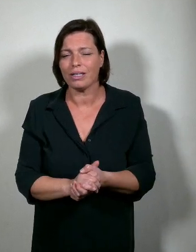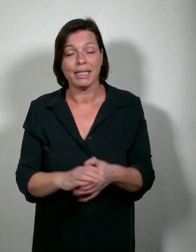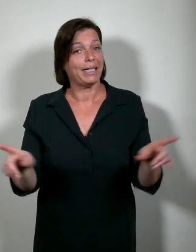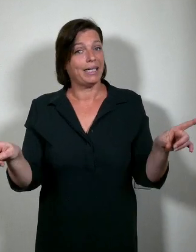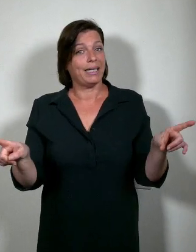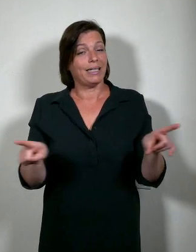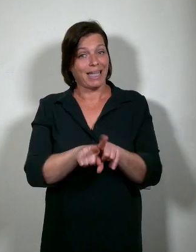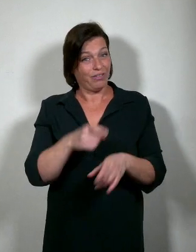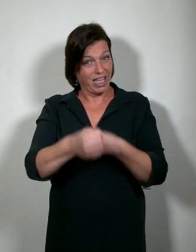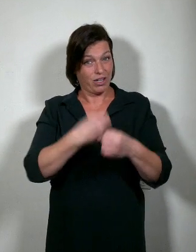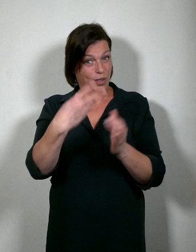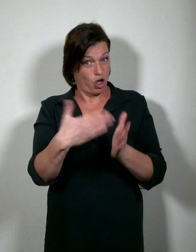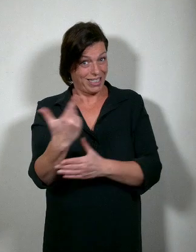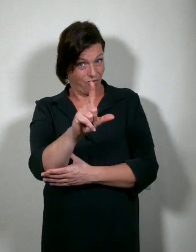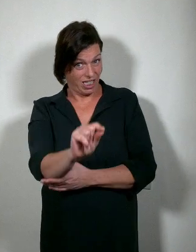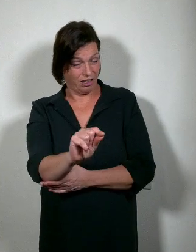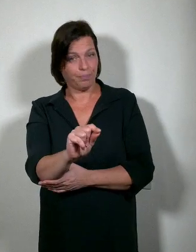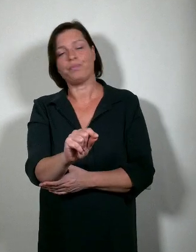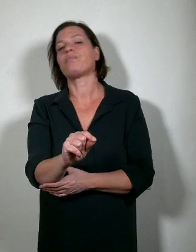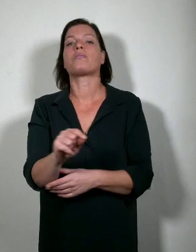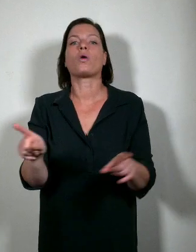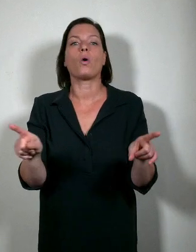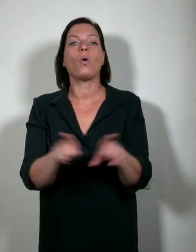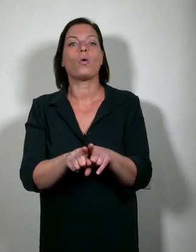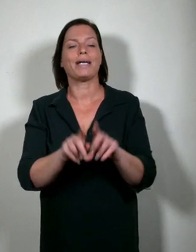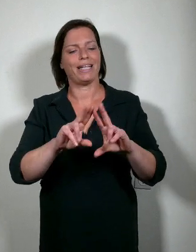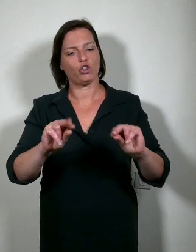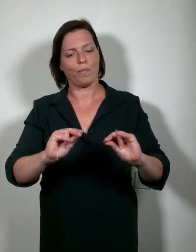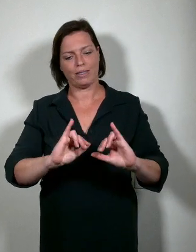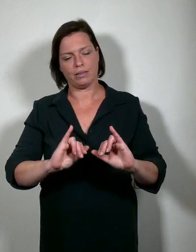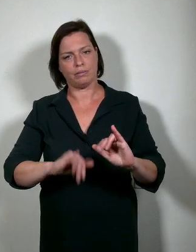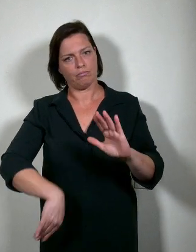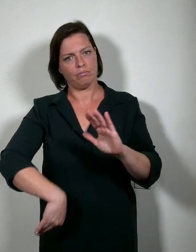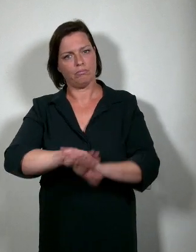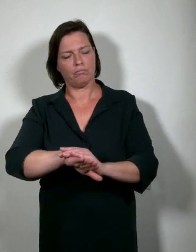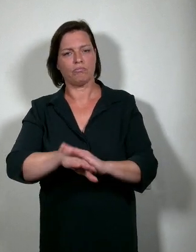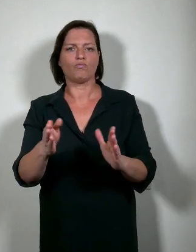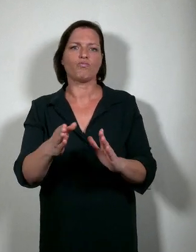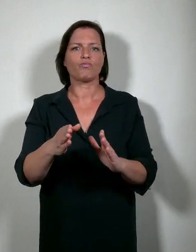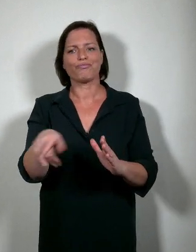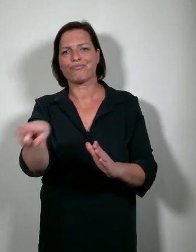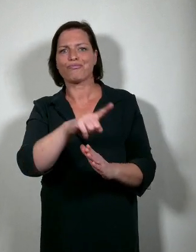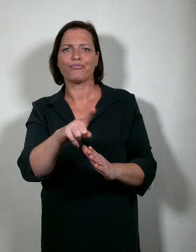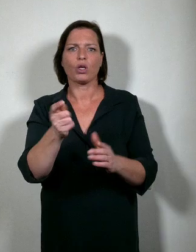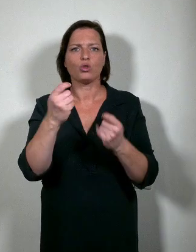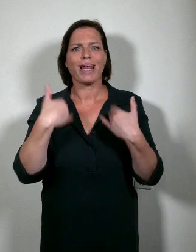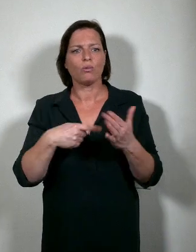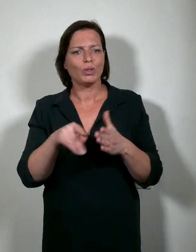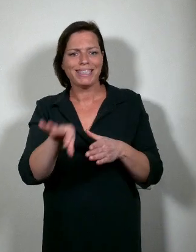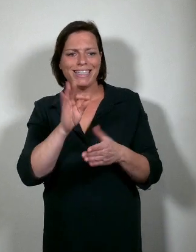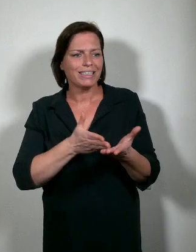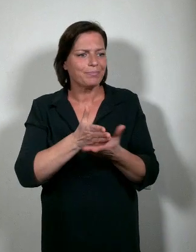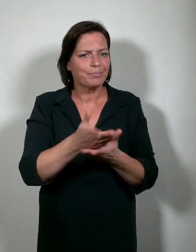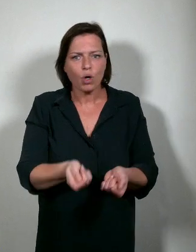datzelfde jaar lanceerden we ook het instrument om studiekiezers beter te oriënteren. De zogenaamde